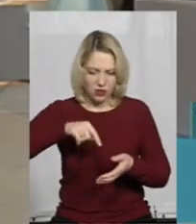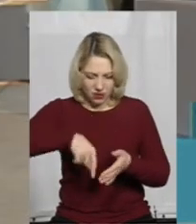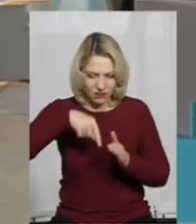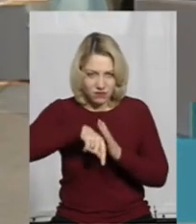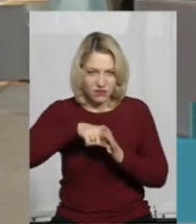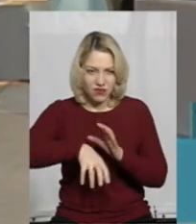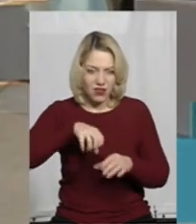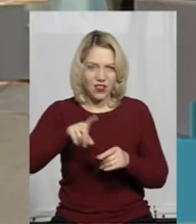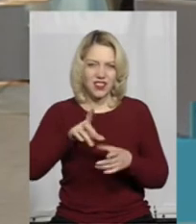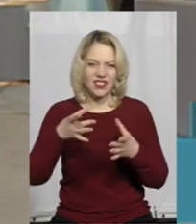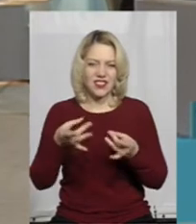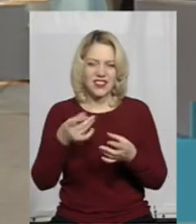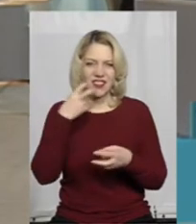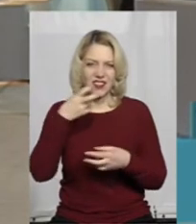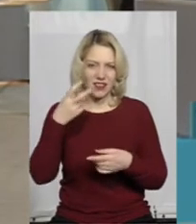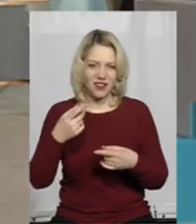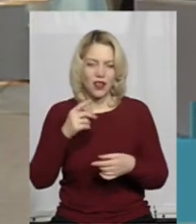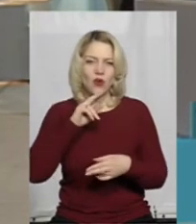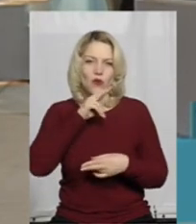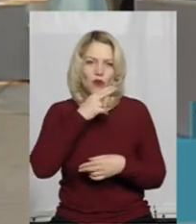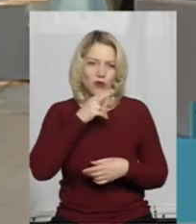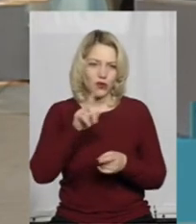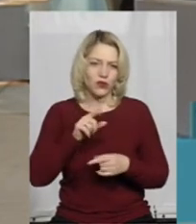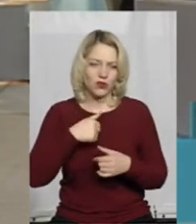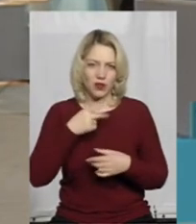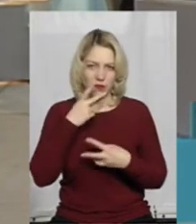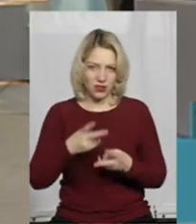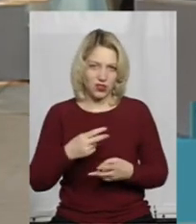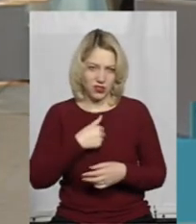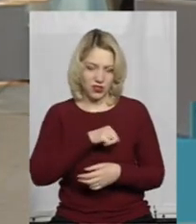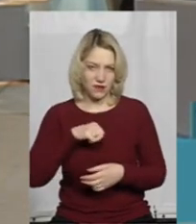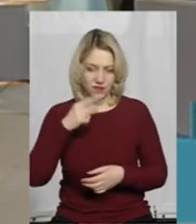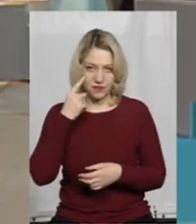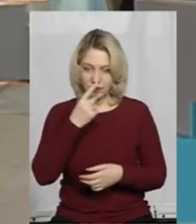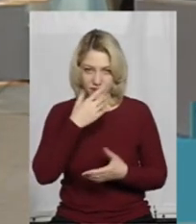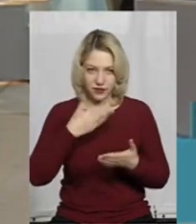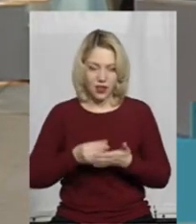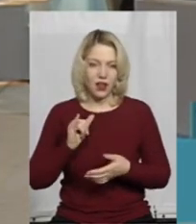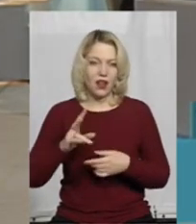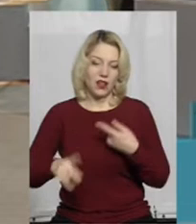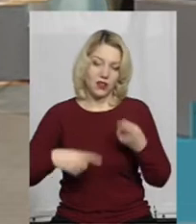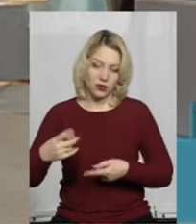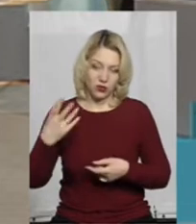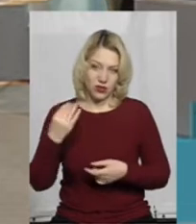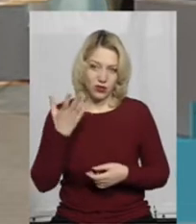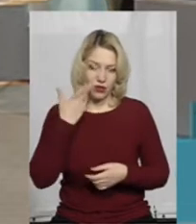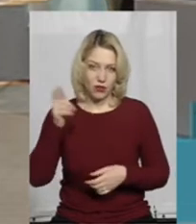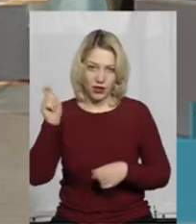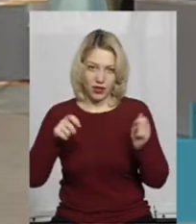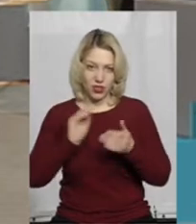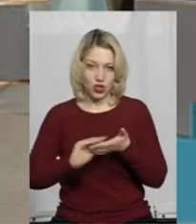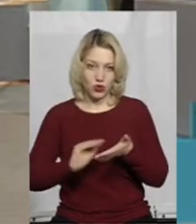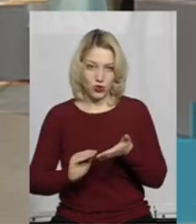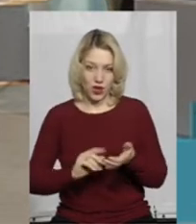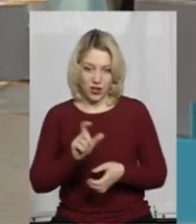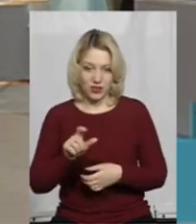може бути. І гниле кукурудзиня. Те, що я бачила. Плюс до того, на другий день вже, коли приїхали журналісти,